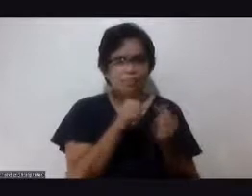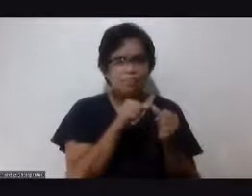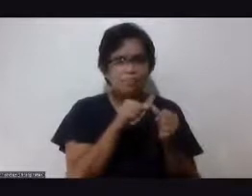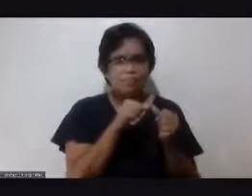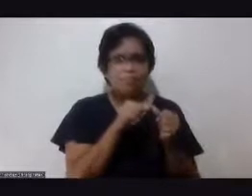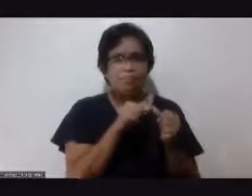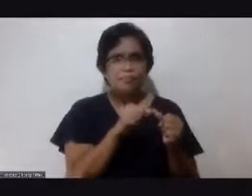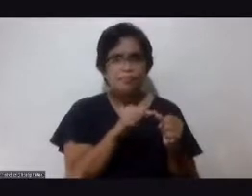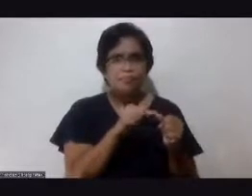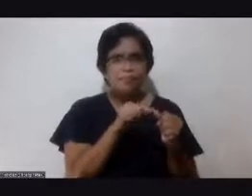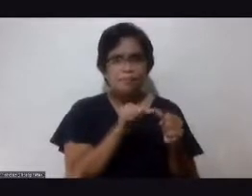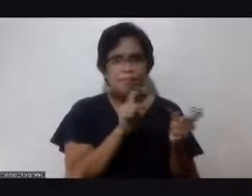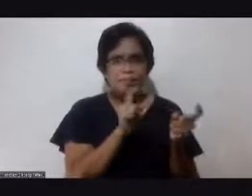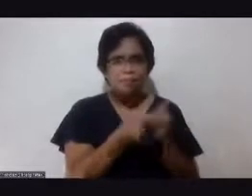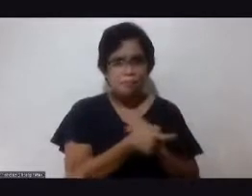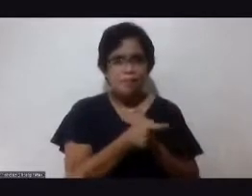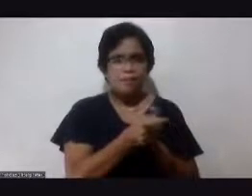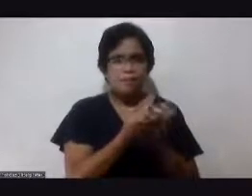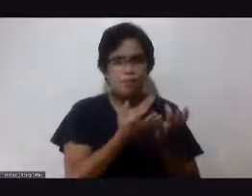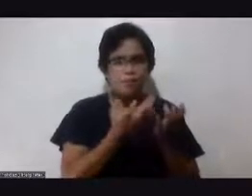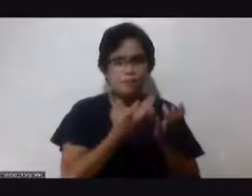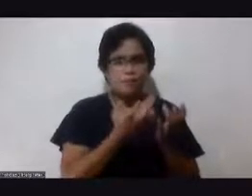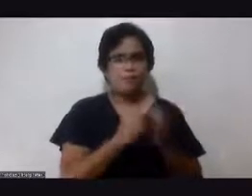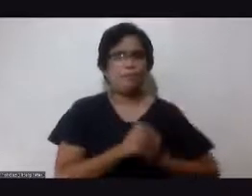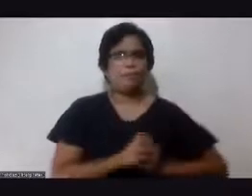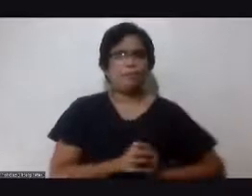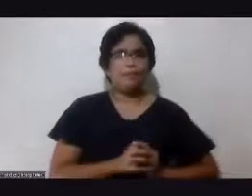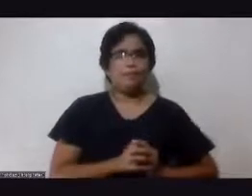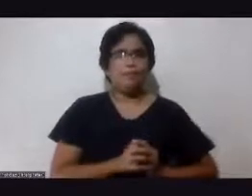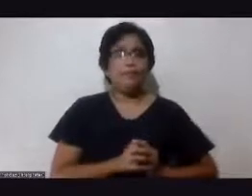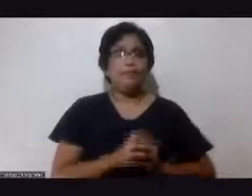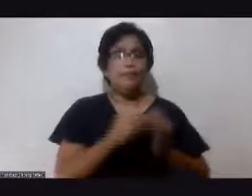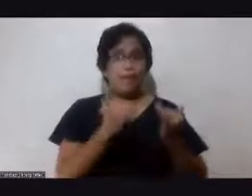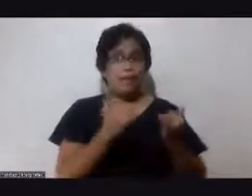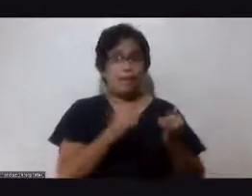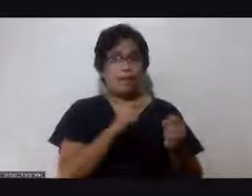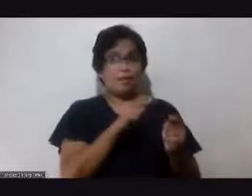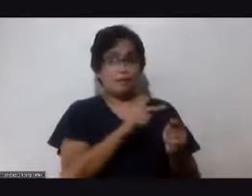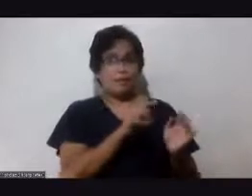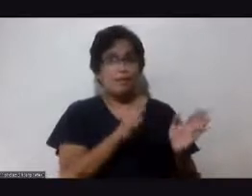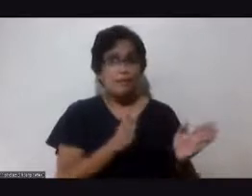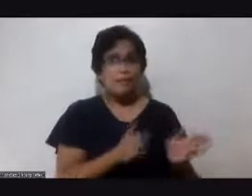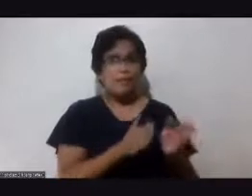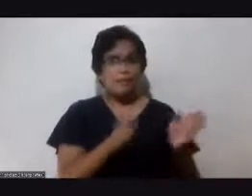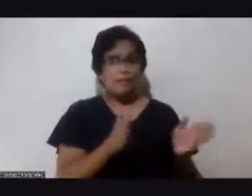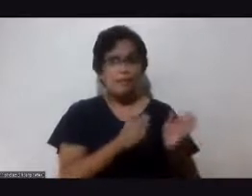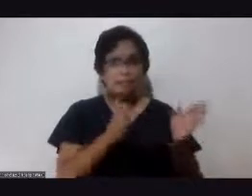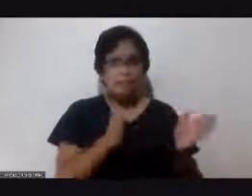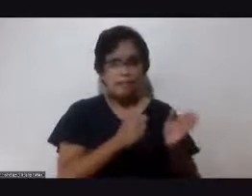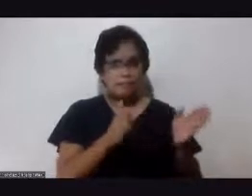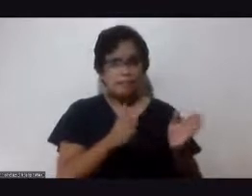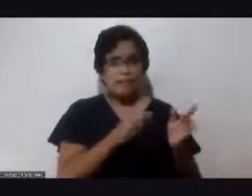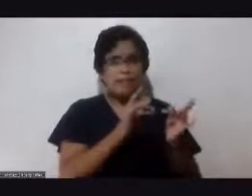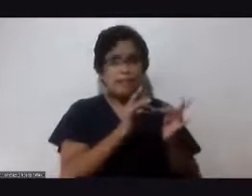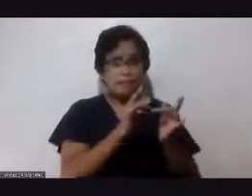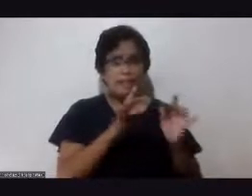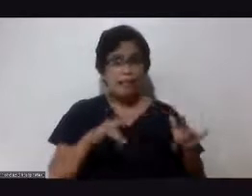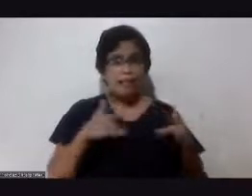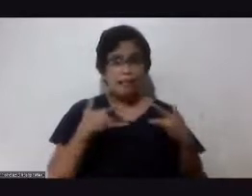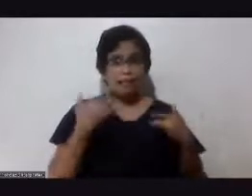pagbabago na nais nating makamit. Brother Benson, yun nga yung encouragement natin sa kanila, especially on the lifestyle.